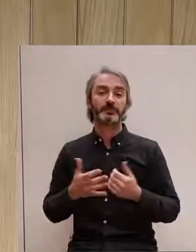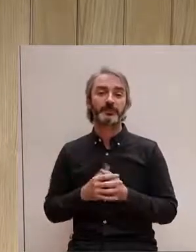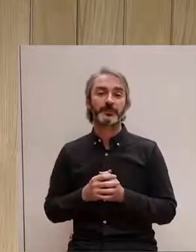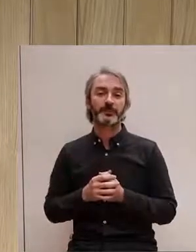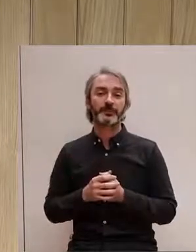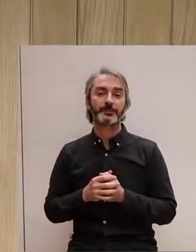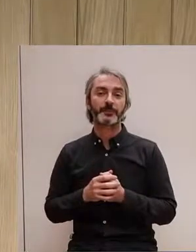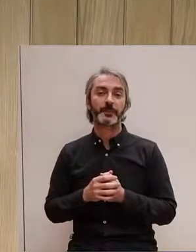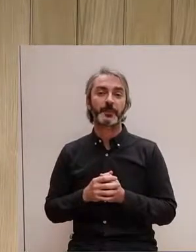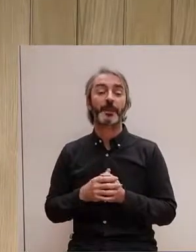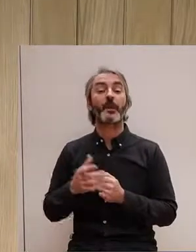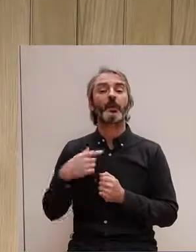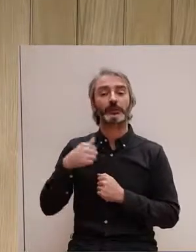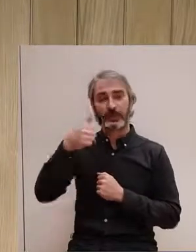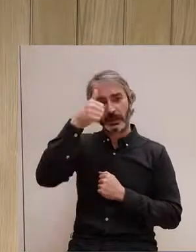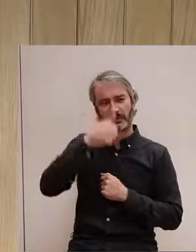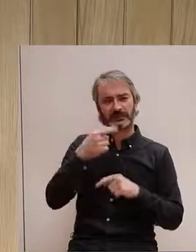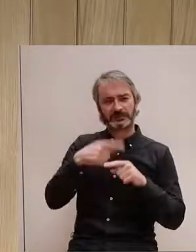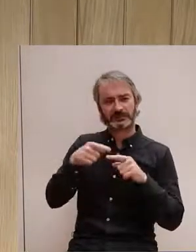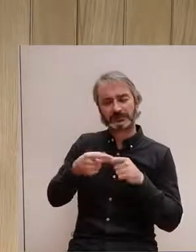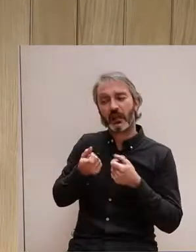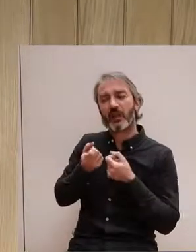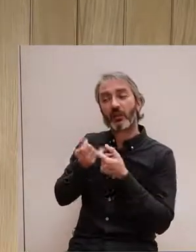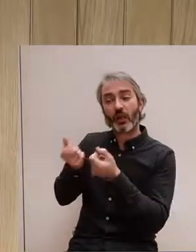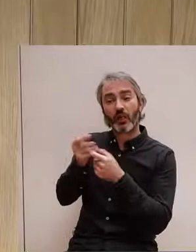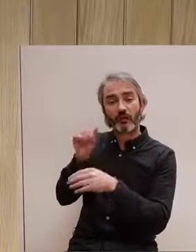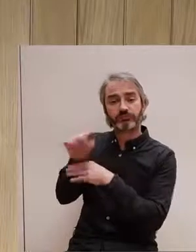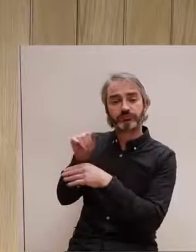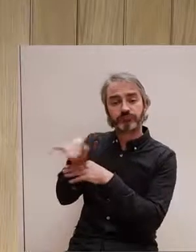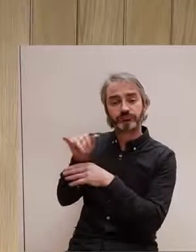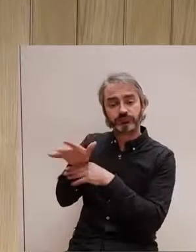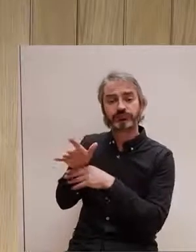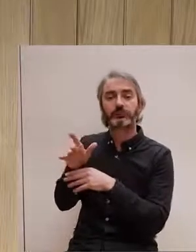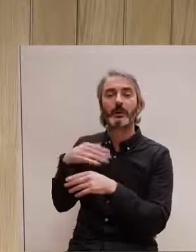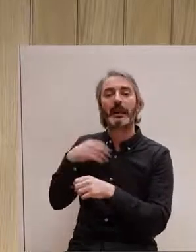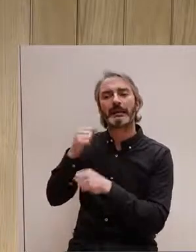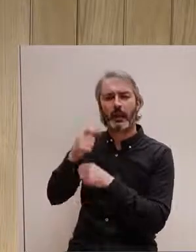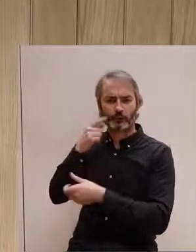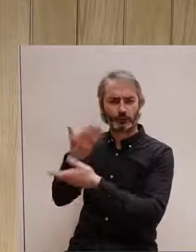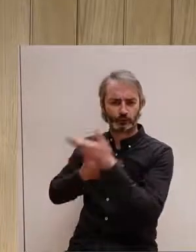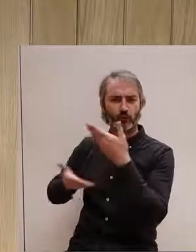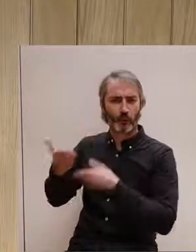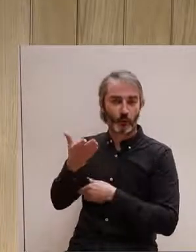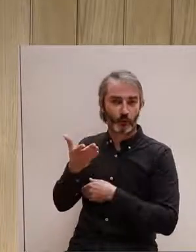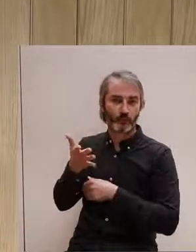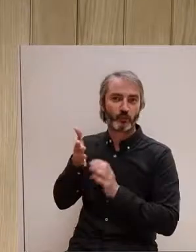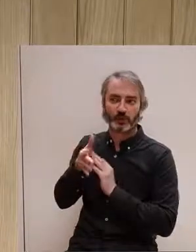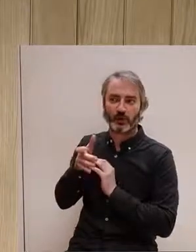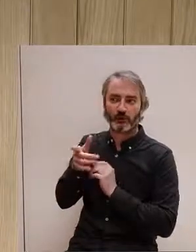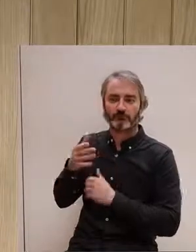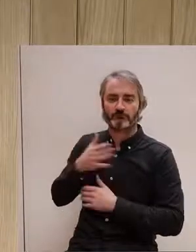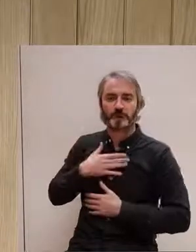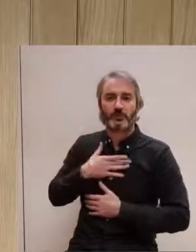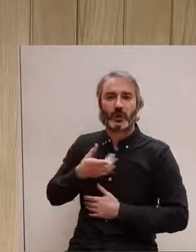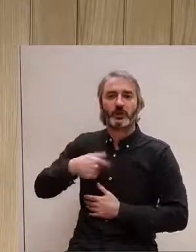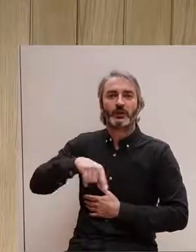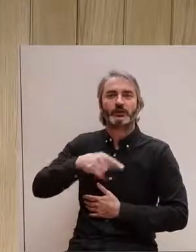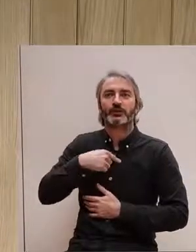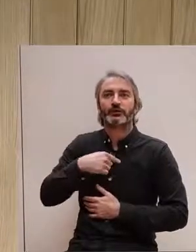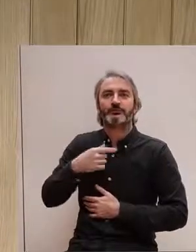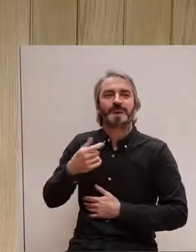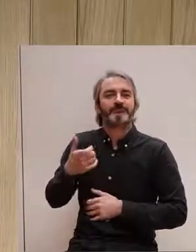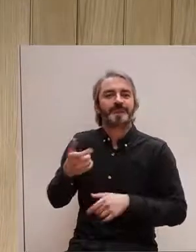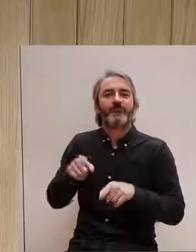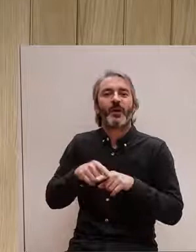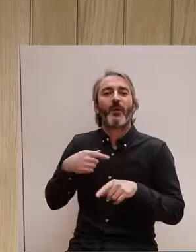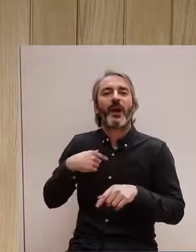van passar diverses imatges de diferents colors de cossos. Preferíem treballar-ho conjuntament amb elles, ja que nantes com Blanquitas no creiem